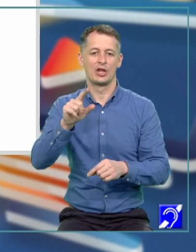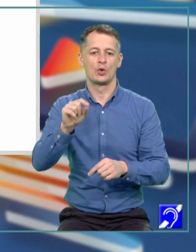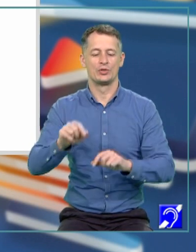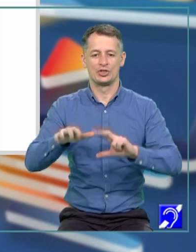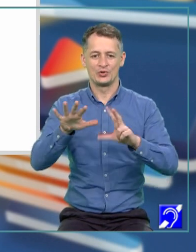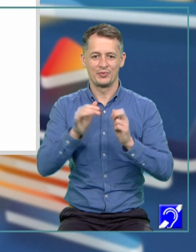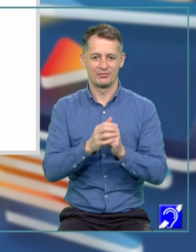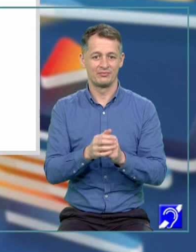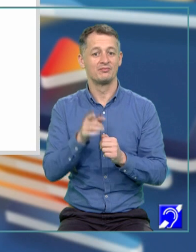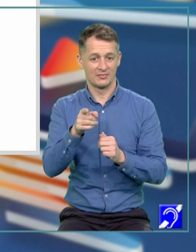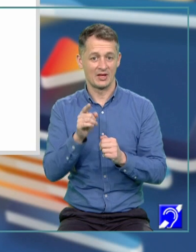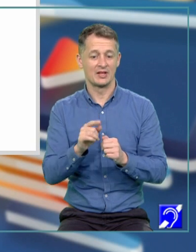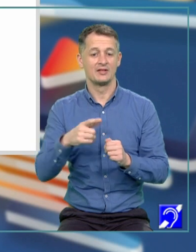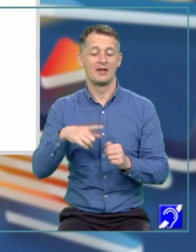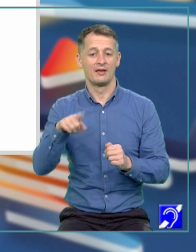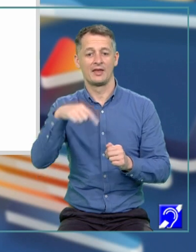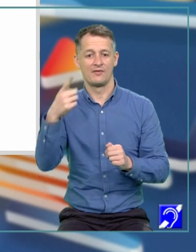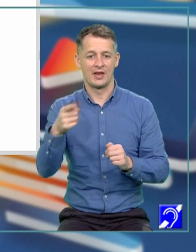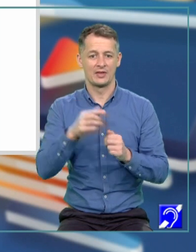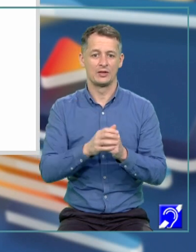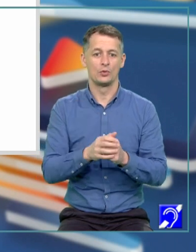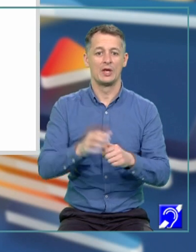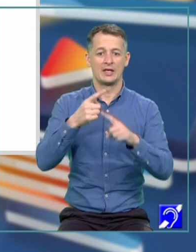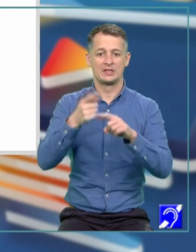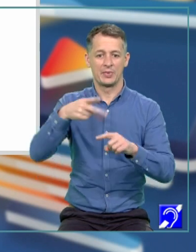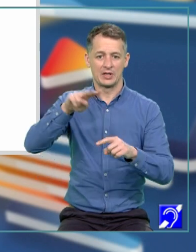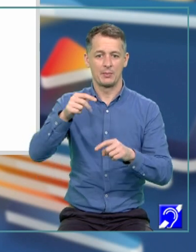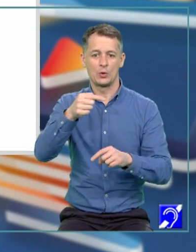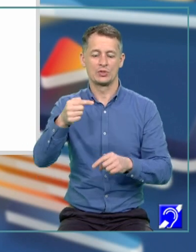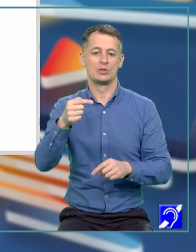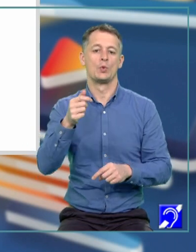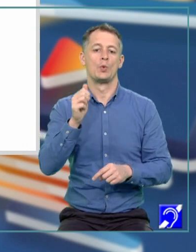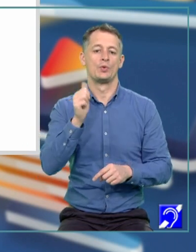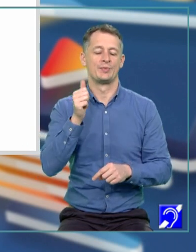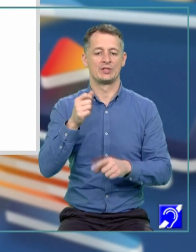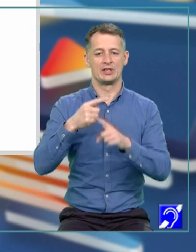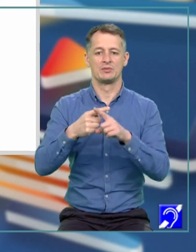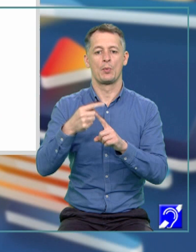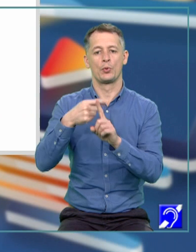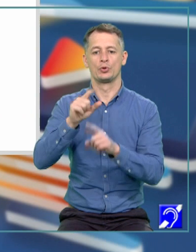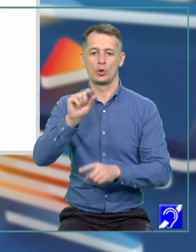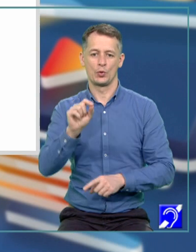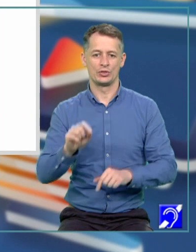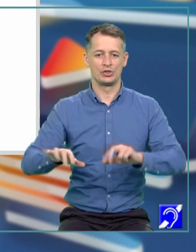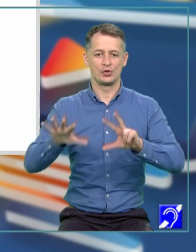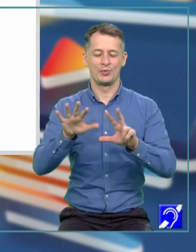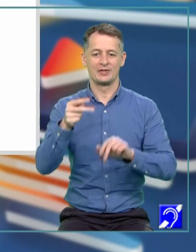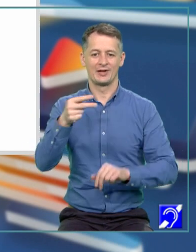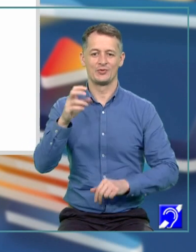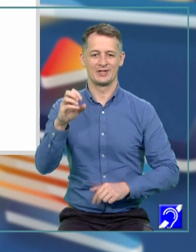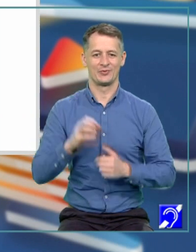Ecuația asta este echivalentă cu X pătrat minus 11X plus 28 egal cu 0.